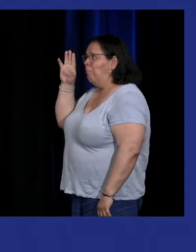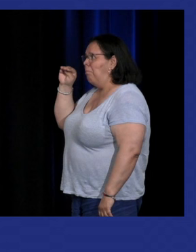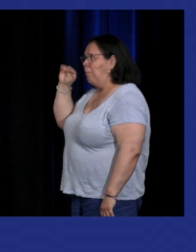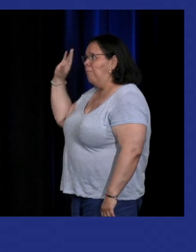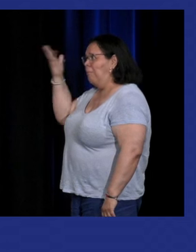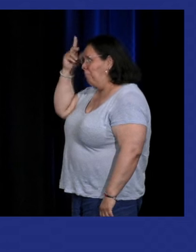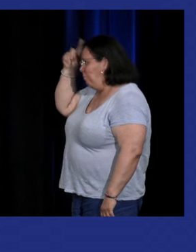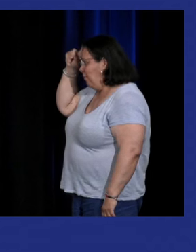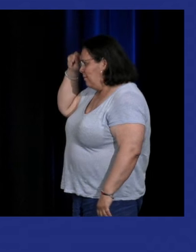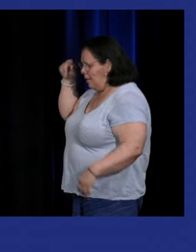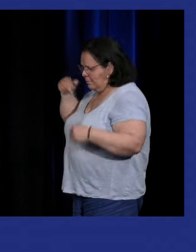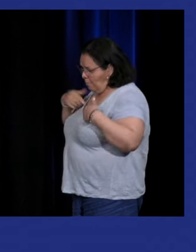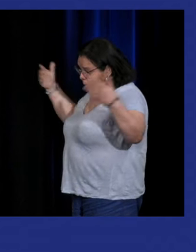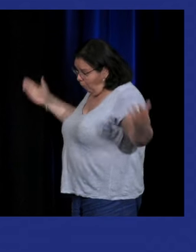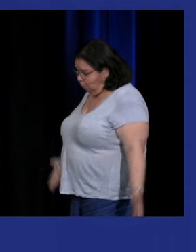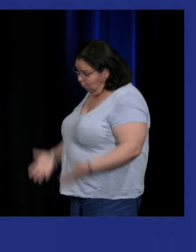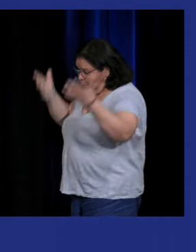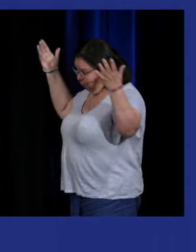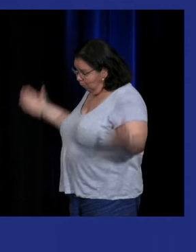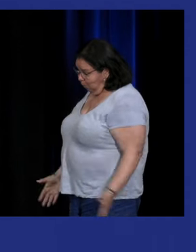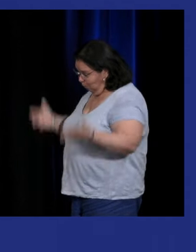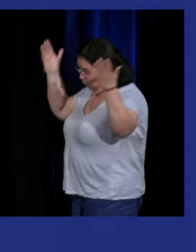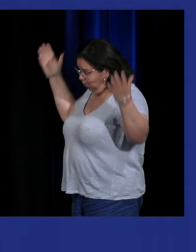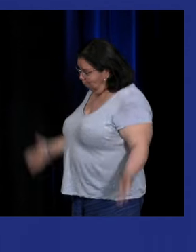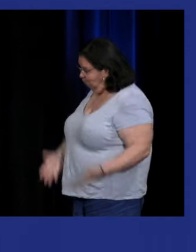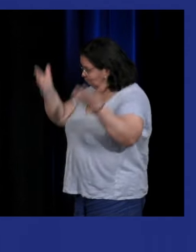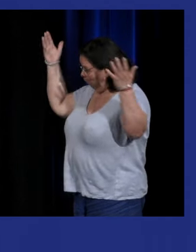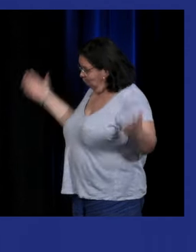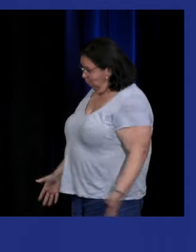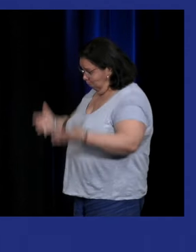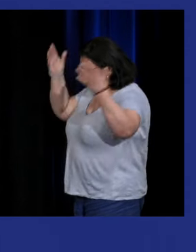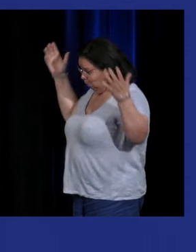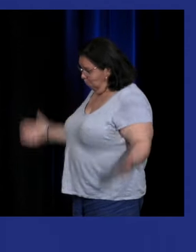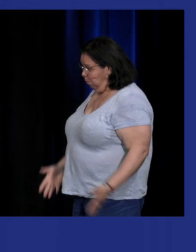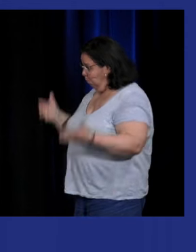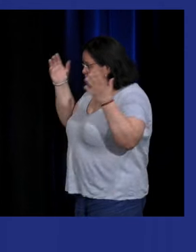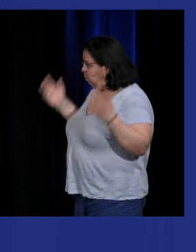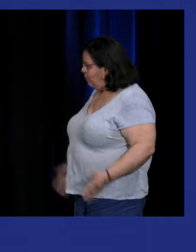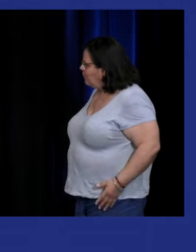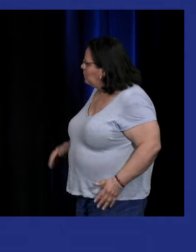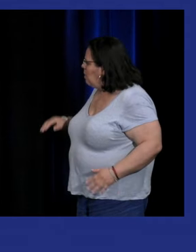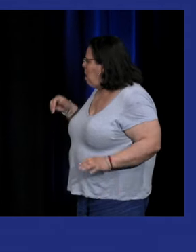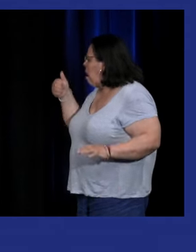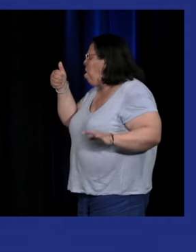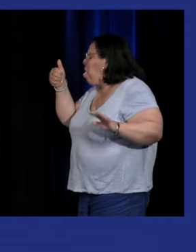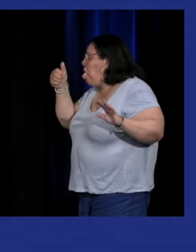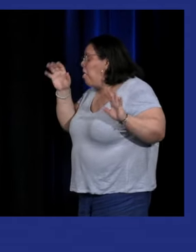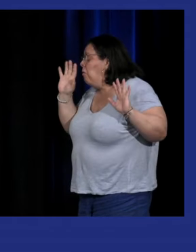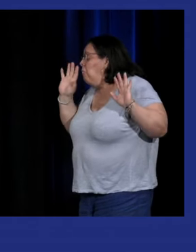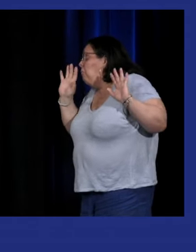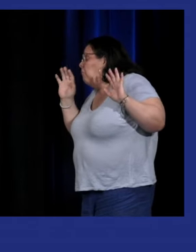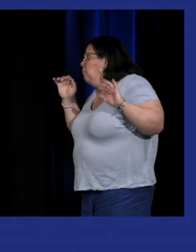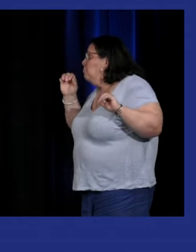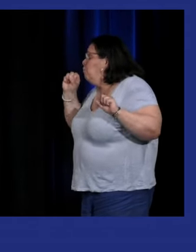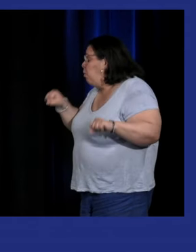bleu je sais pas moi je me dis je sais pas je me laisse un petit peu voilà